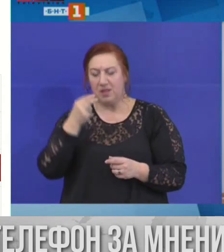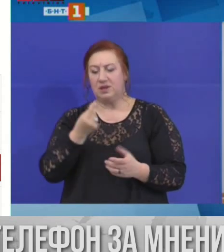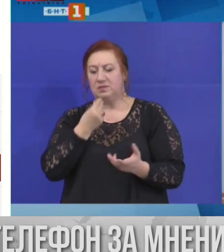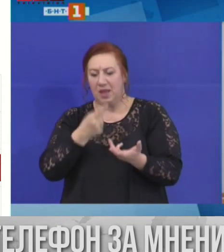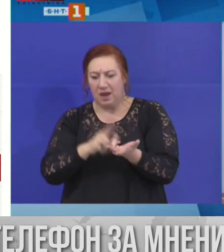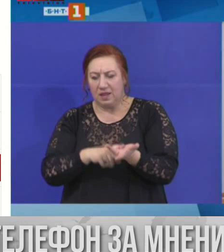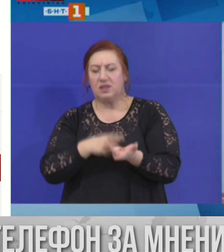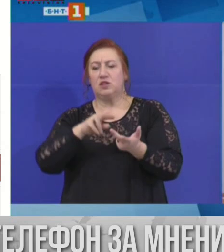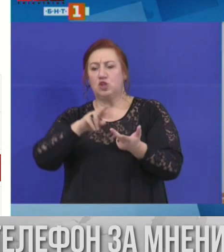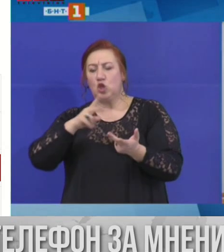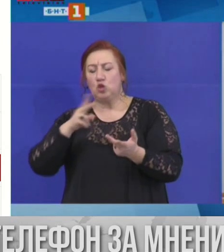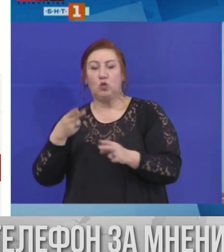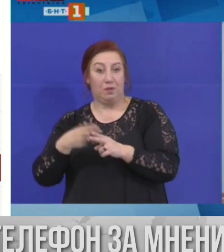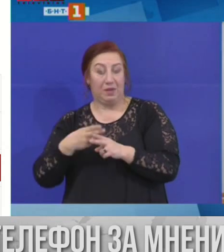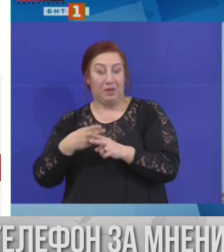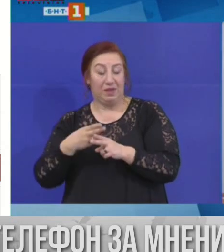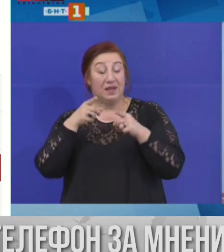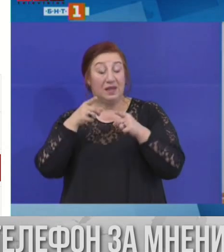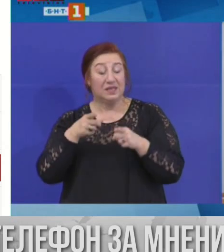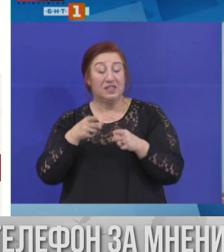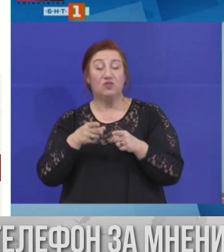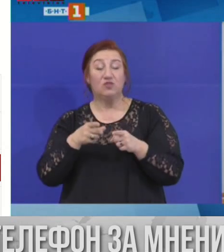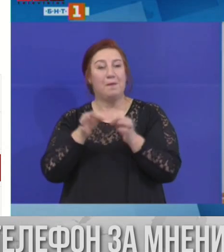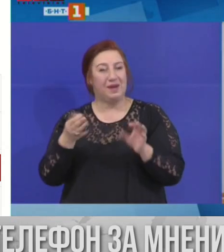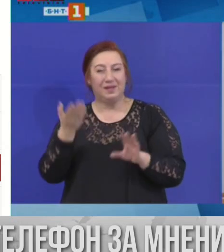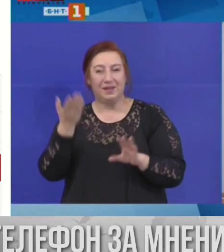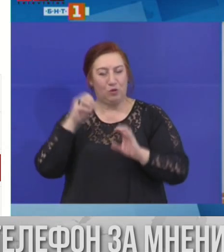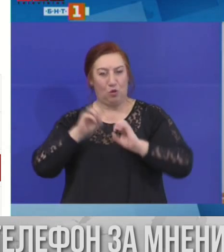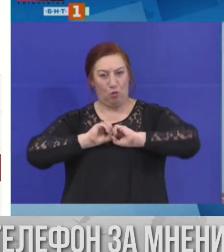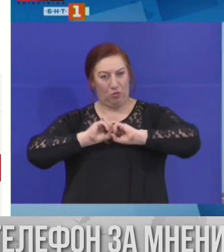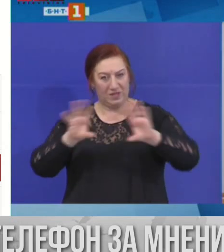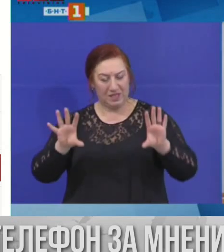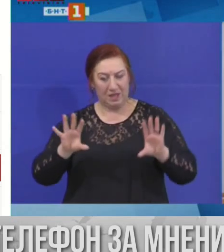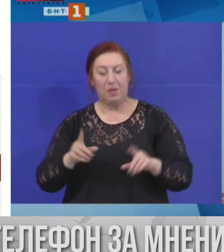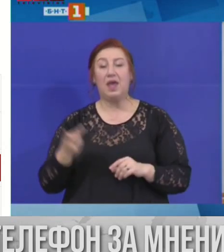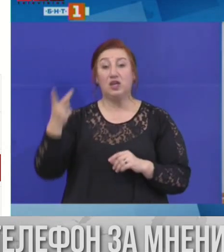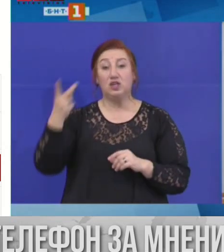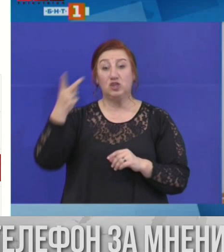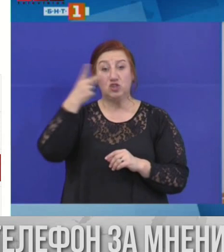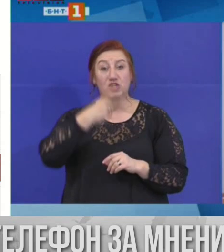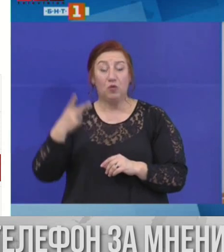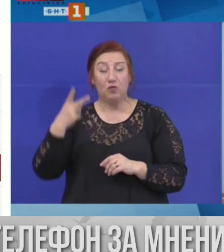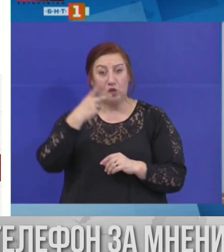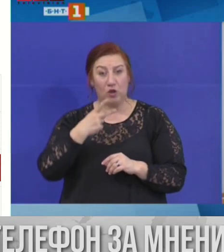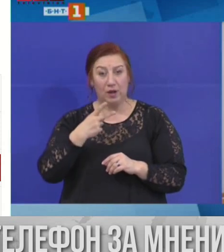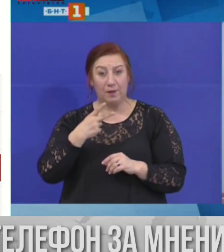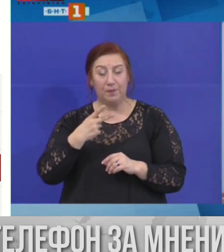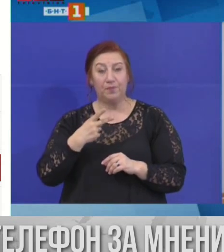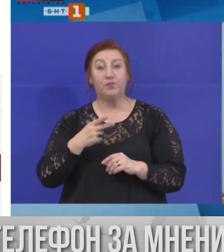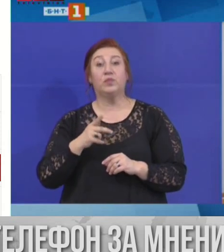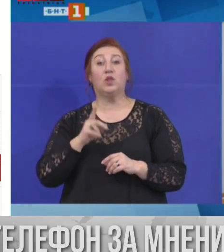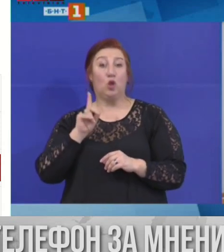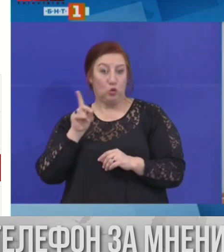економика. Затова мерките, които бяха оповестени, още един път ще ги повторя. Тогава,